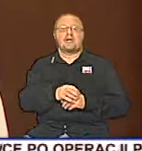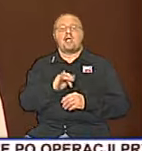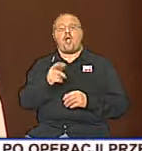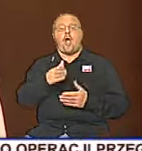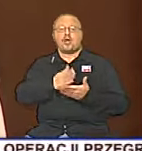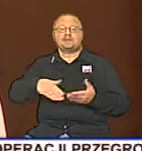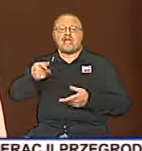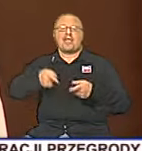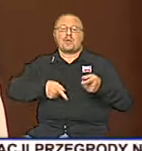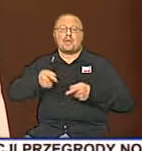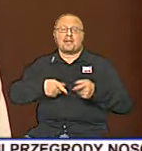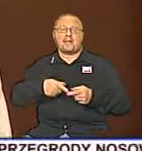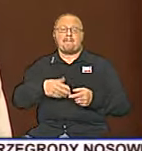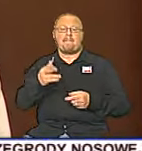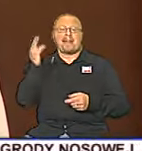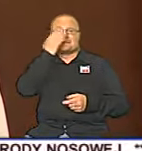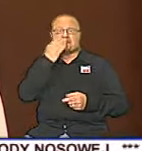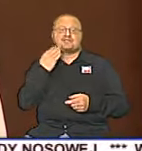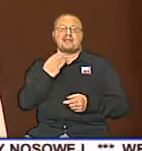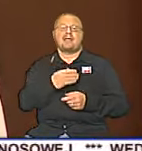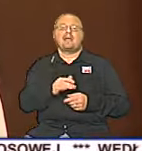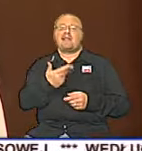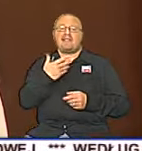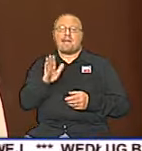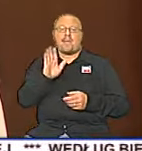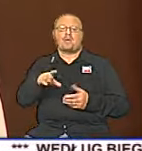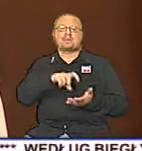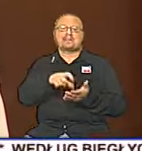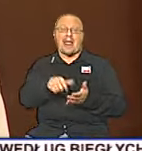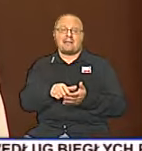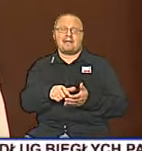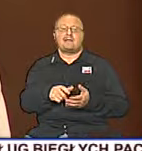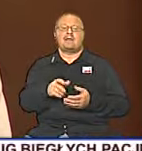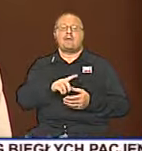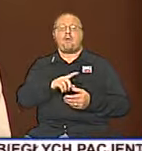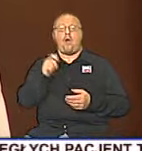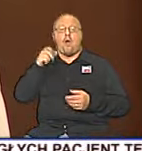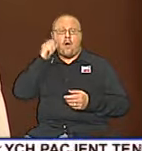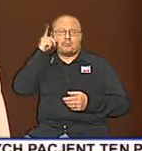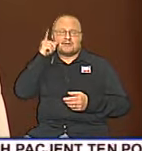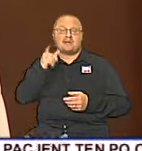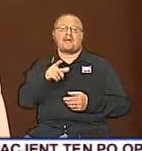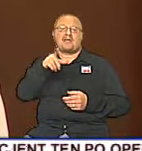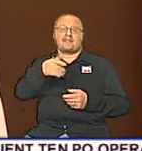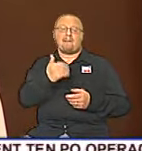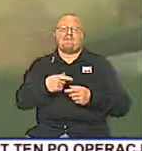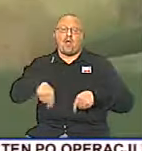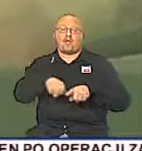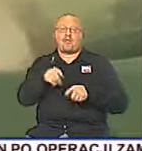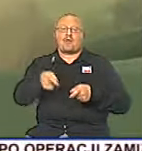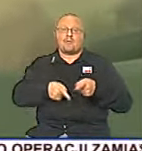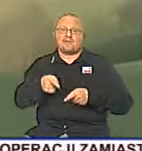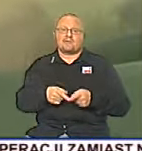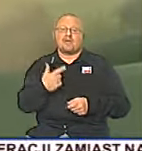plastycznej nie dysponował salą wybudzeń. Mimo to realizowano tam operację w znieczuleniu ogólnym.